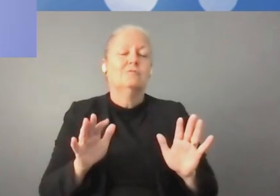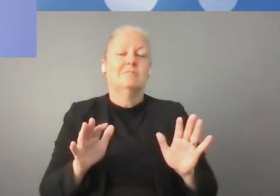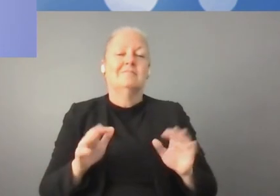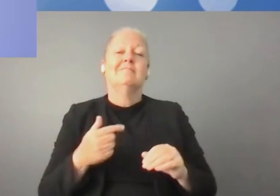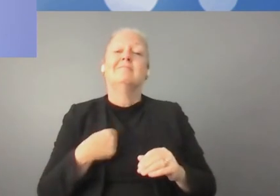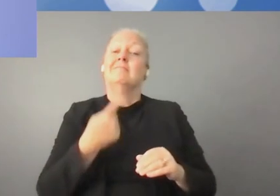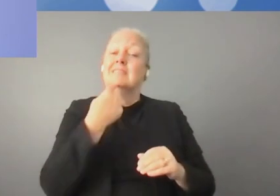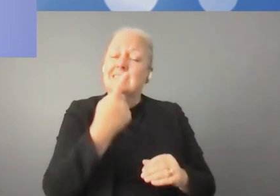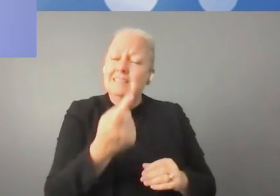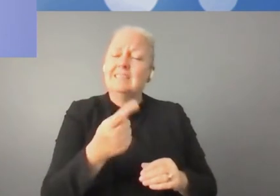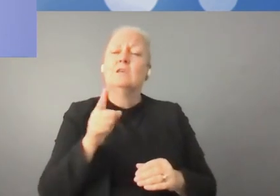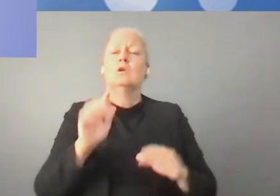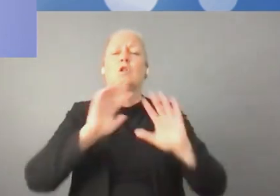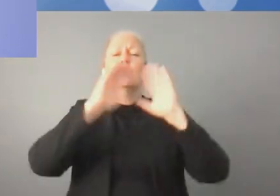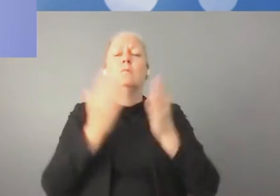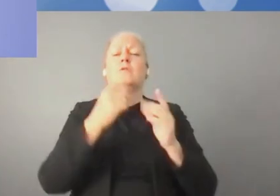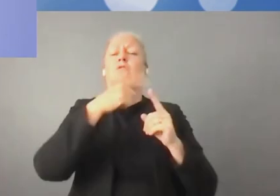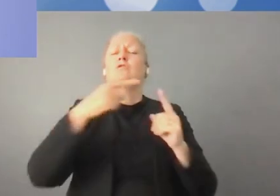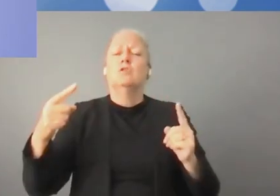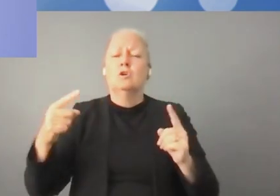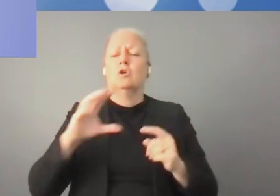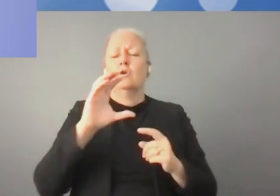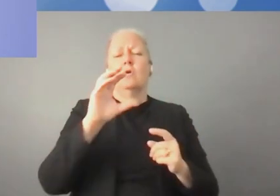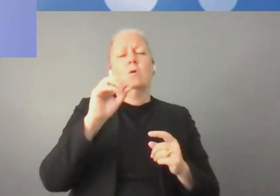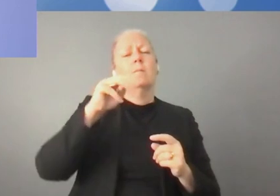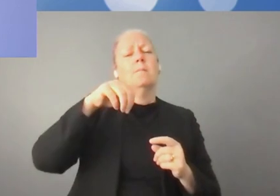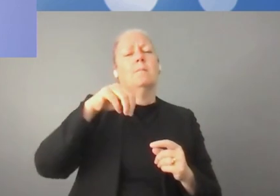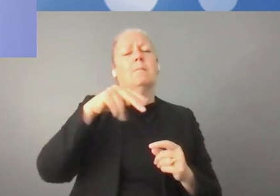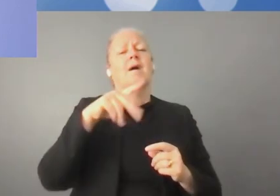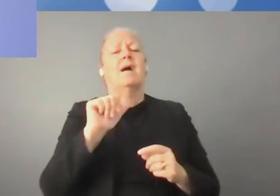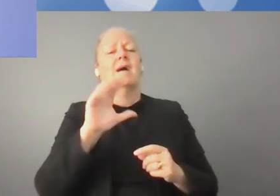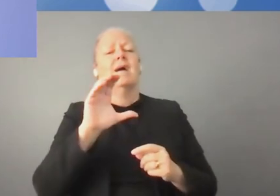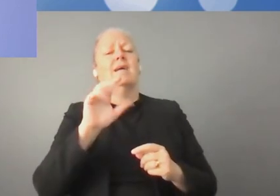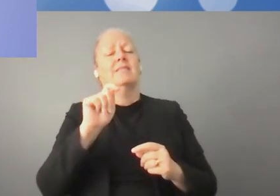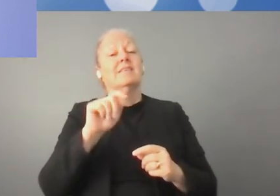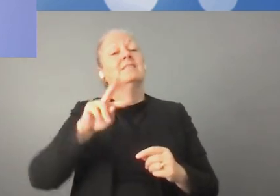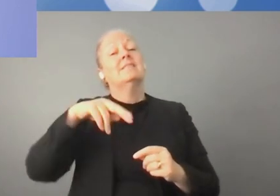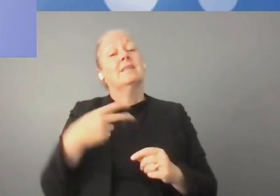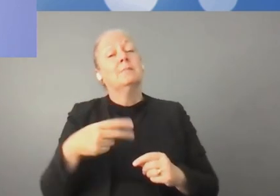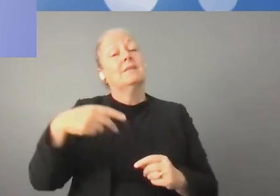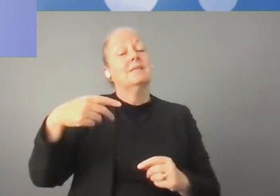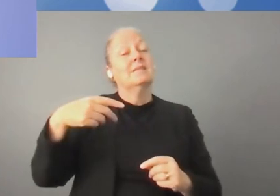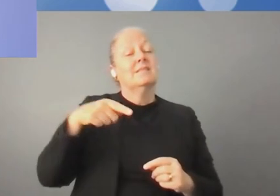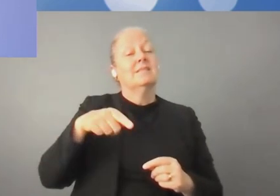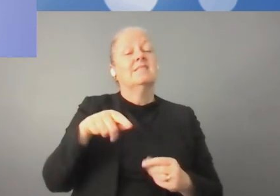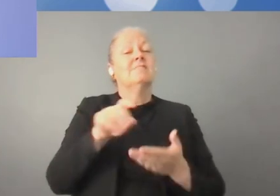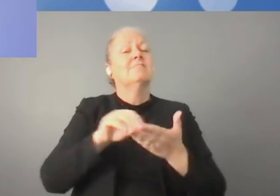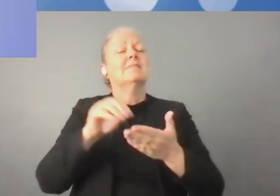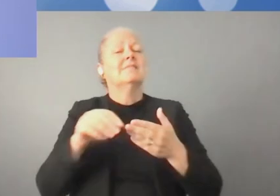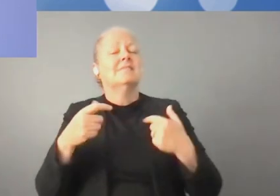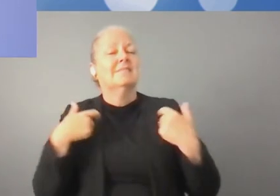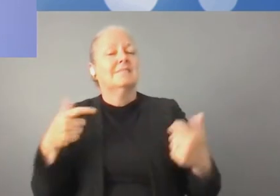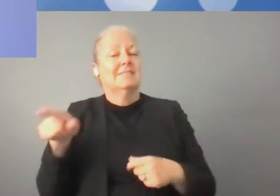les participants représentés ici, par exemple, pendant ce sommet de l'ONU. Quelques petits mots au sujet de l'entente